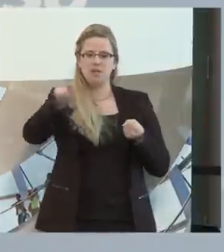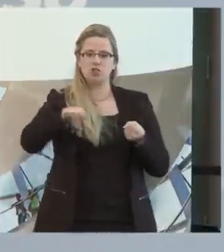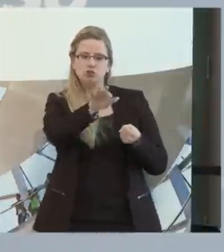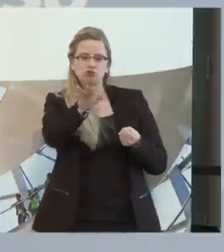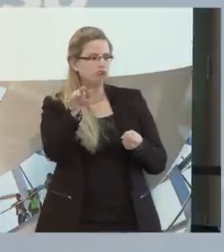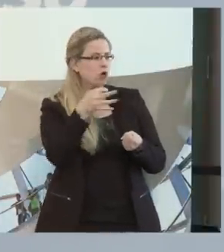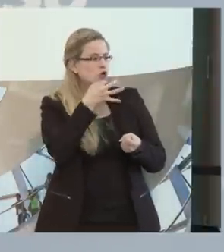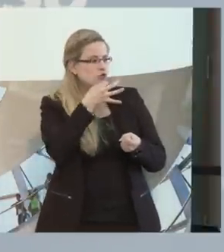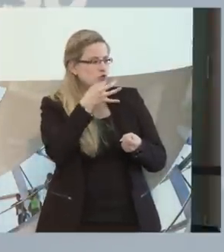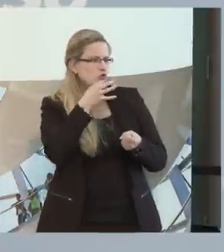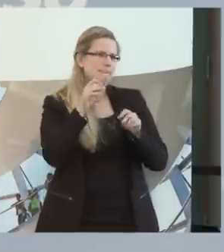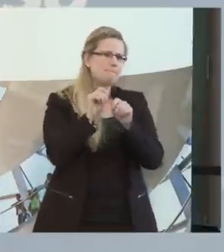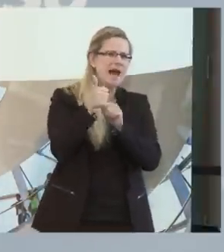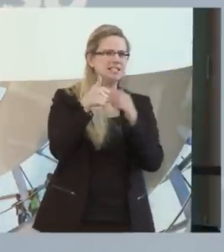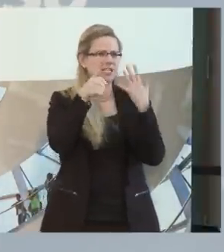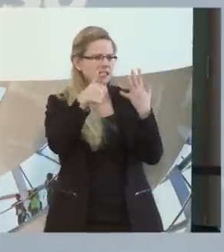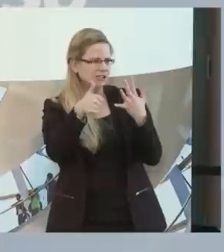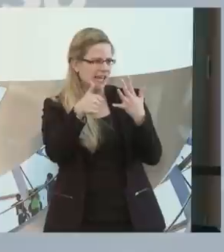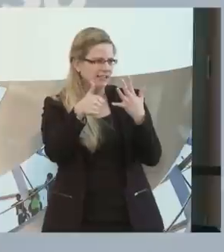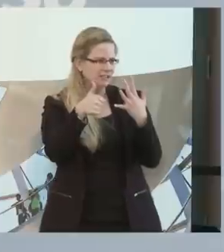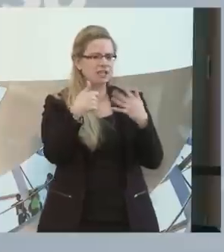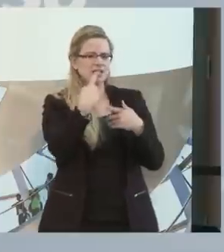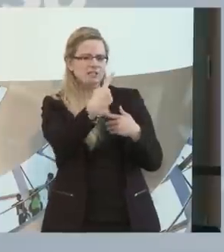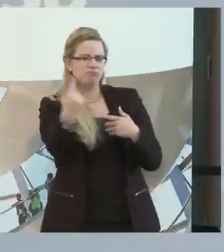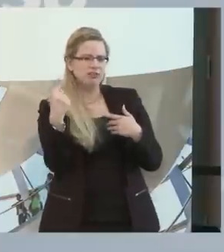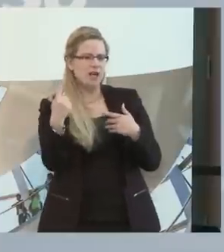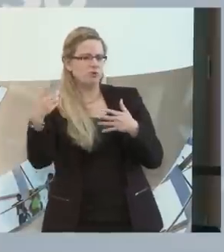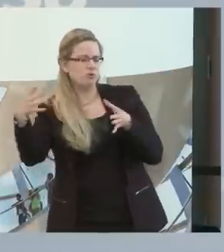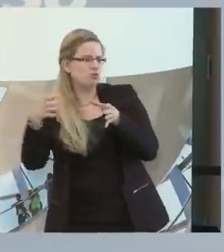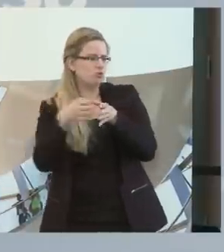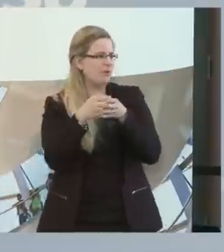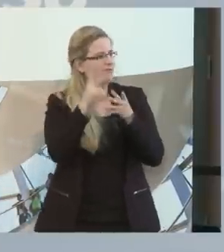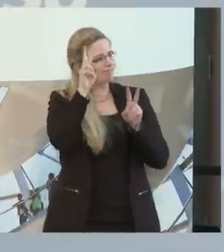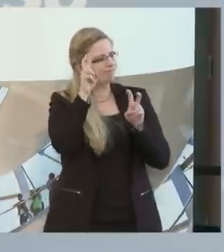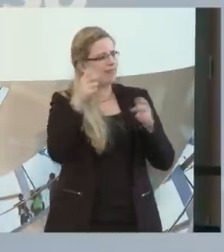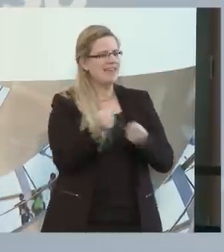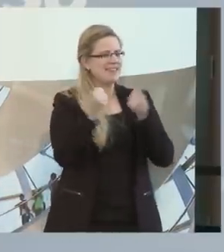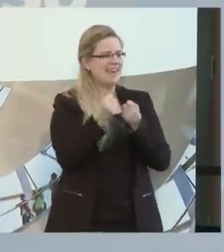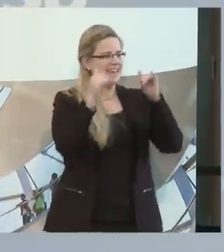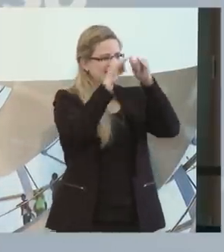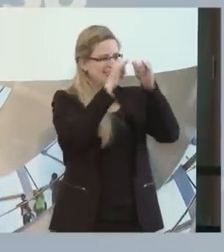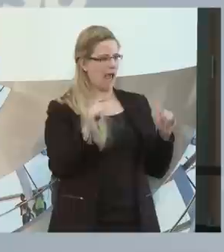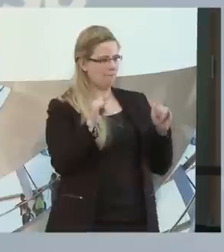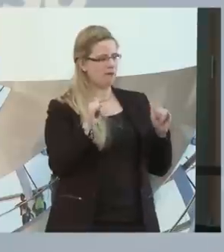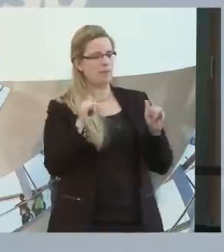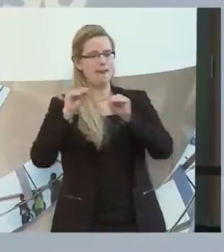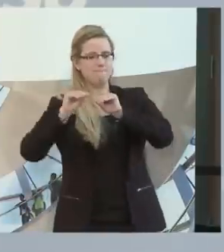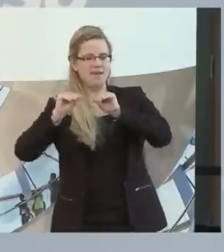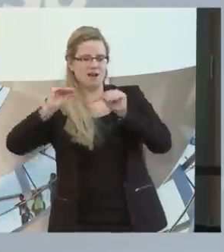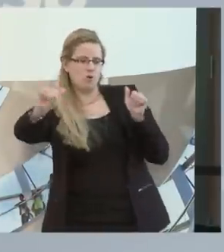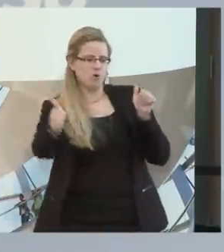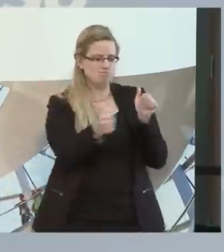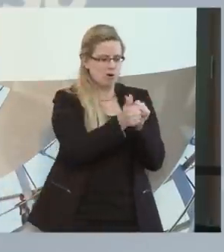sind meistens sechs junge Menschen, die in einem Trainingscamp sozusagen zusammen leben. Es sind Pädagogen da und auch